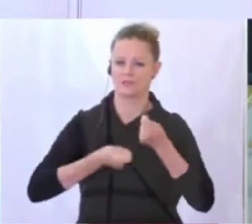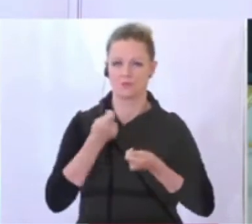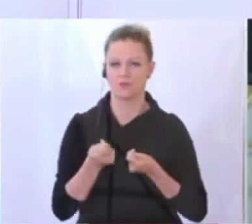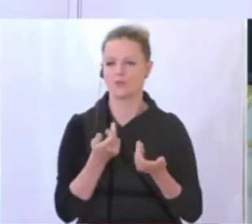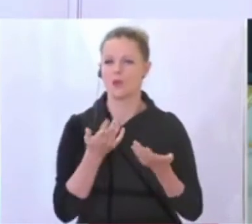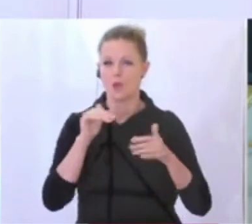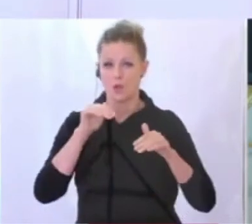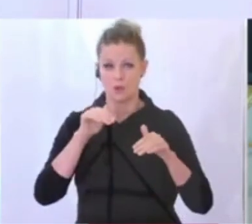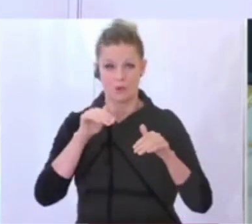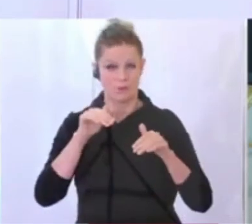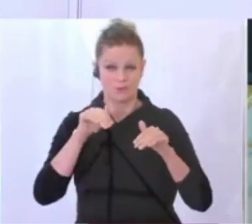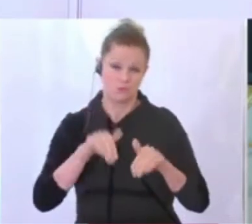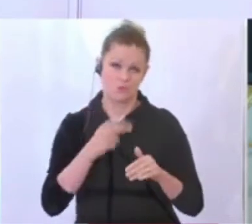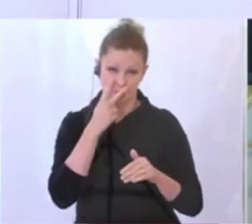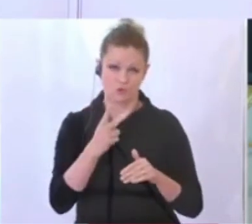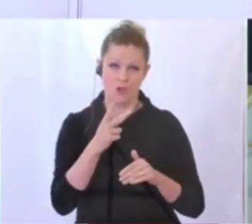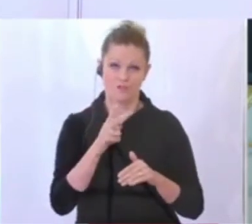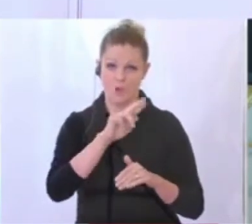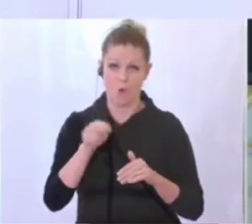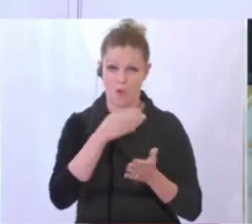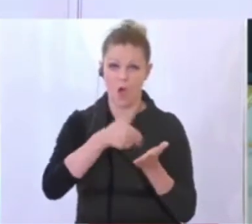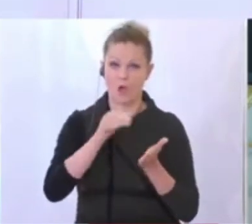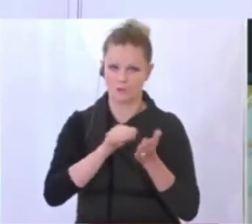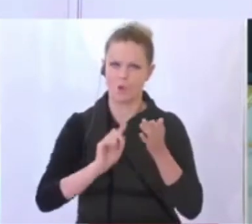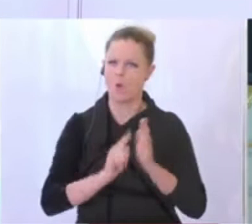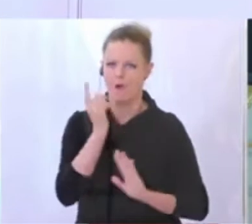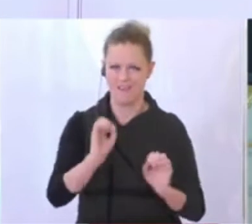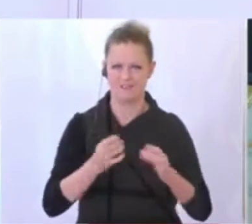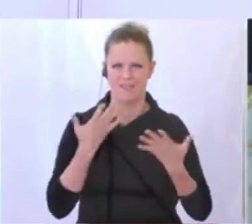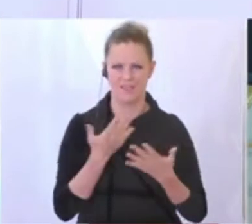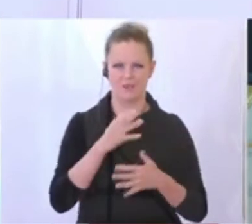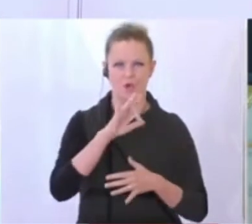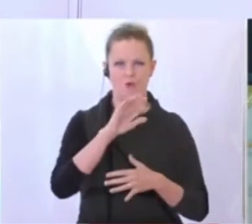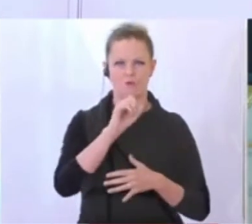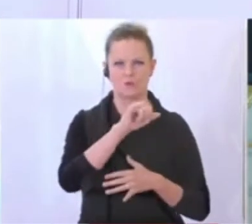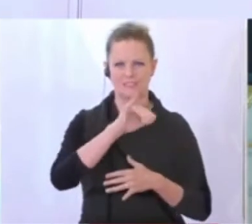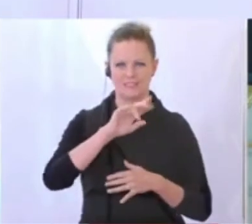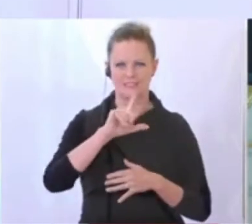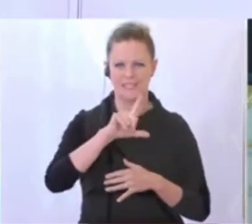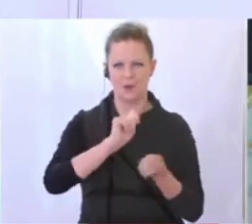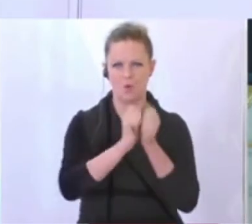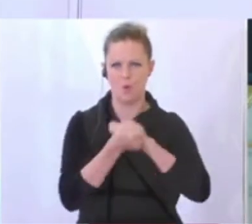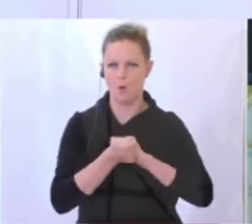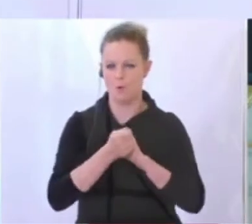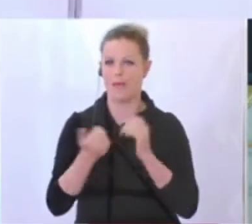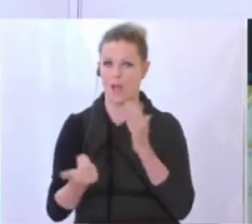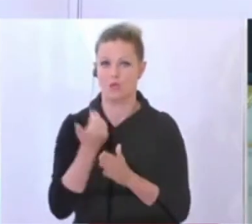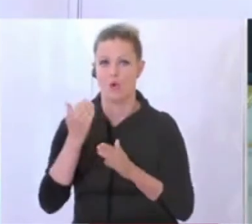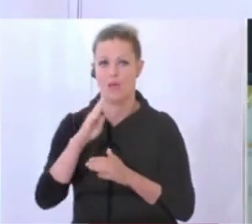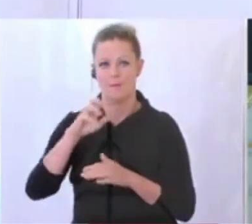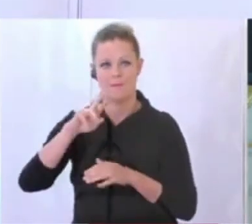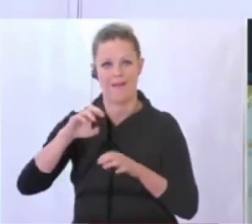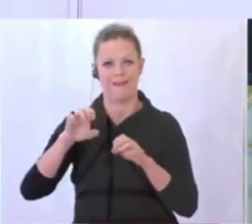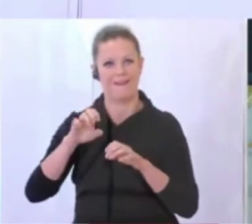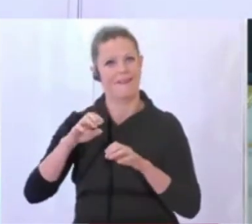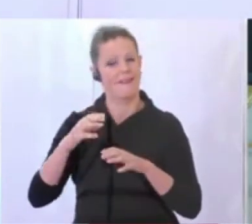den ausgegebenen Euro überhaupt den höchsten Effekt an Arbeitsplätzen. Umstellung von Fossil auf erneuerbare, etwa Photovoltaikanlagen auf